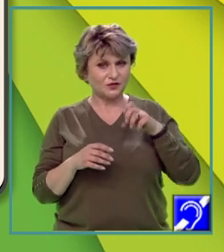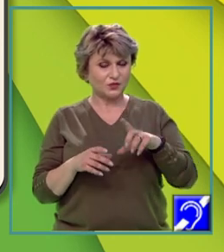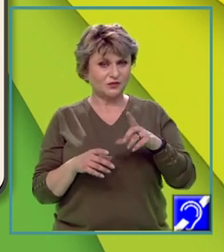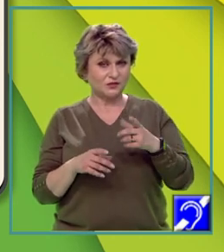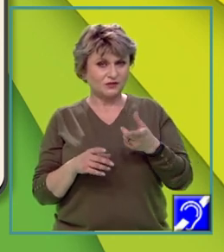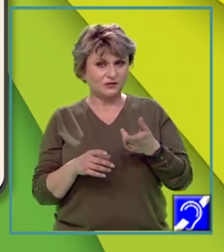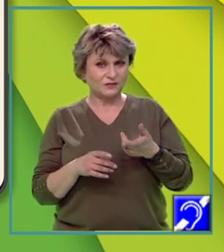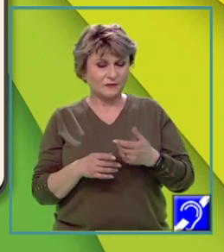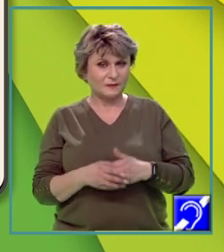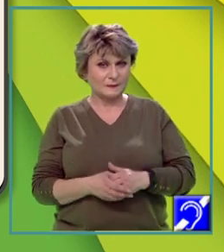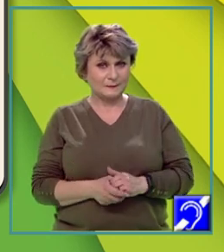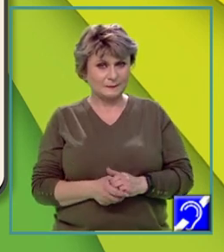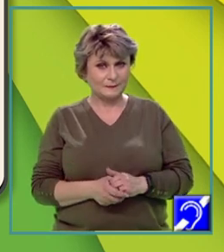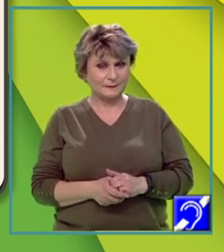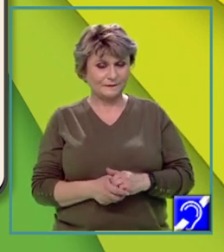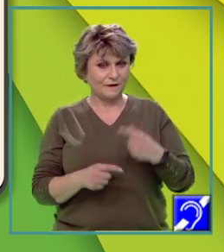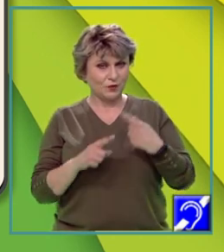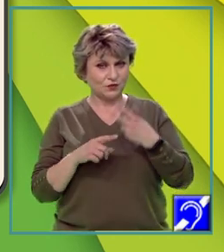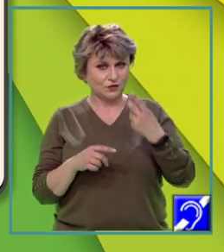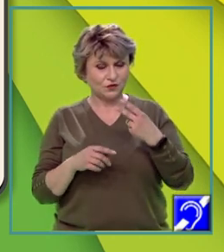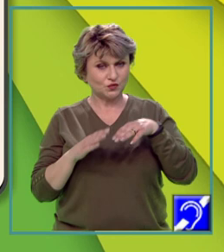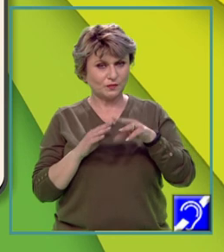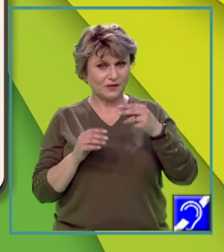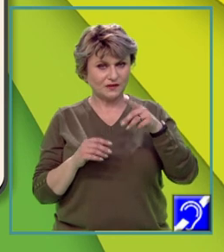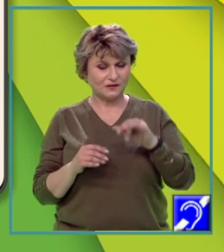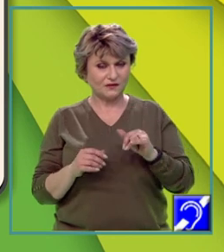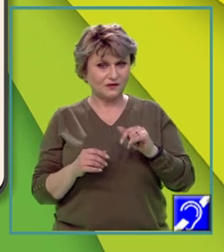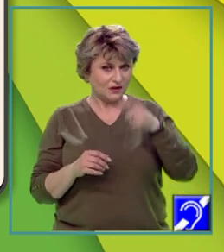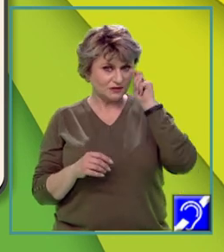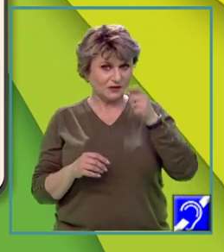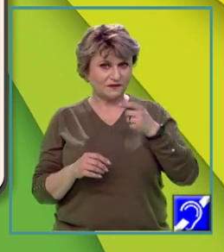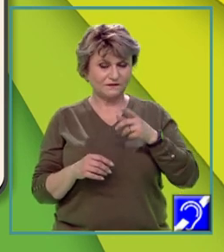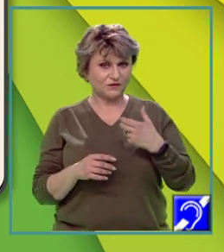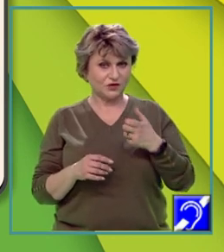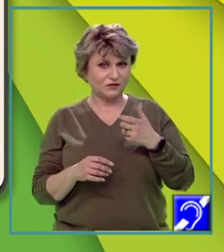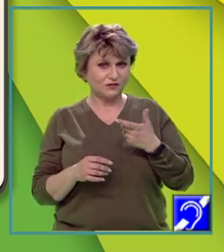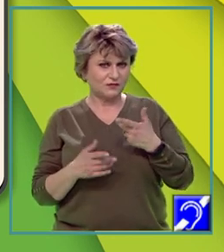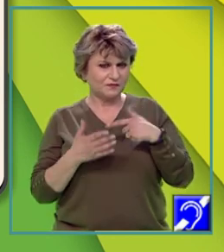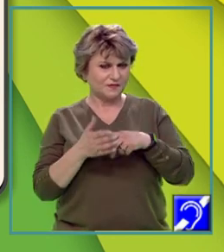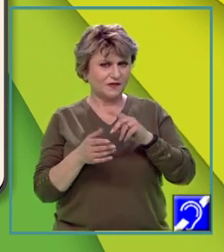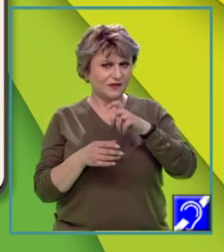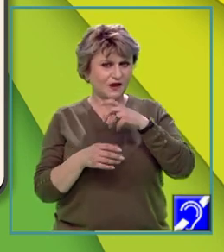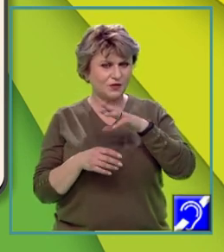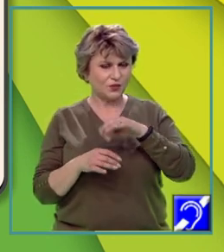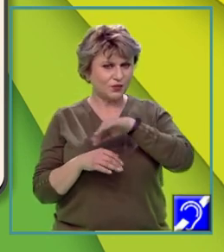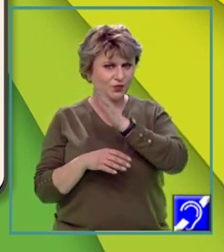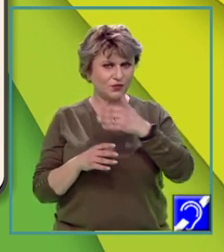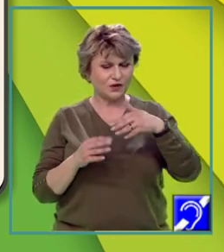podiș, cu două submedii, respectiv dealurile înalte,